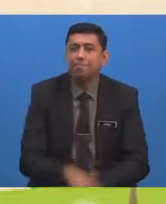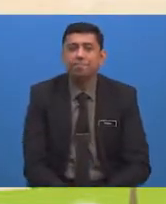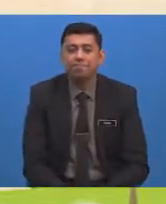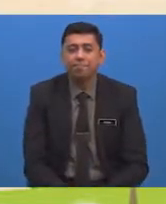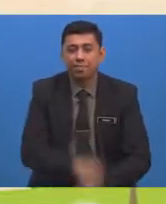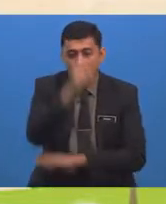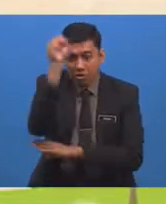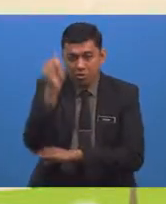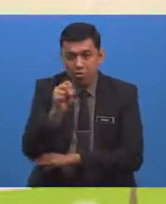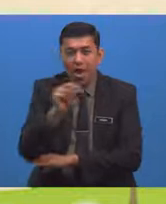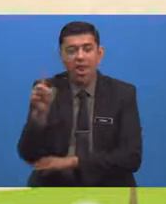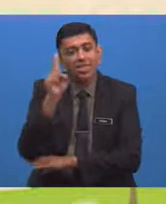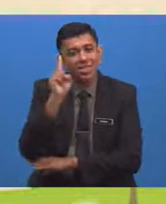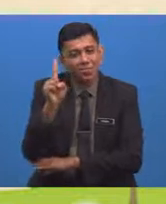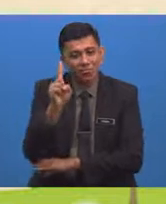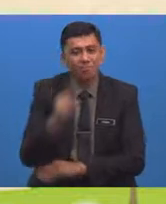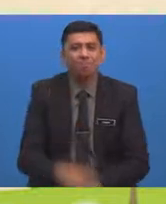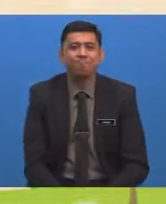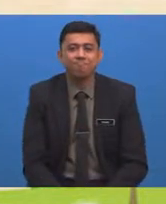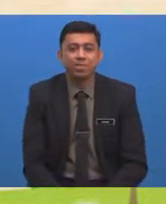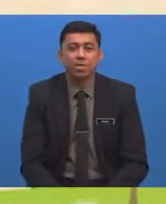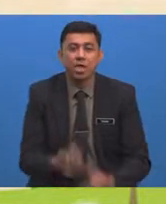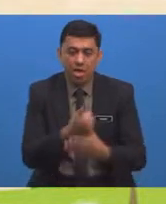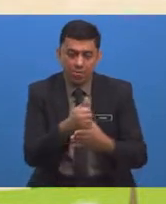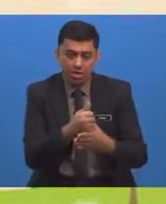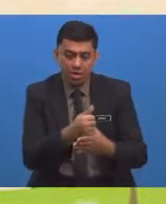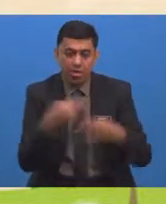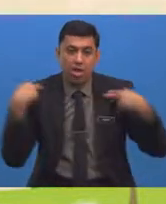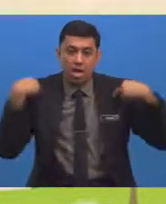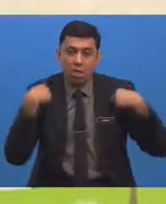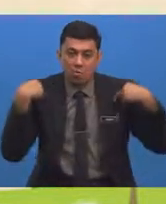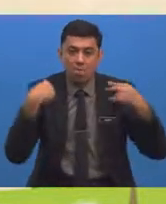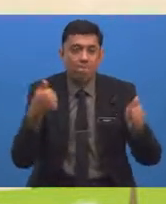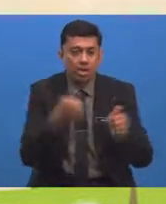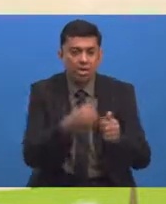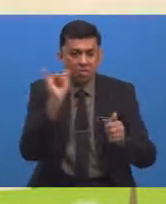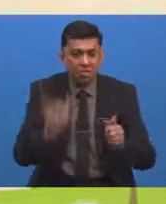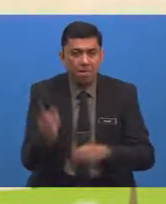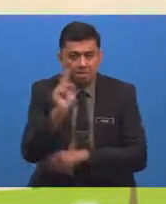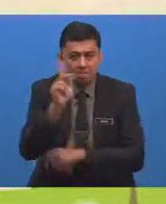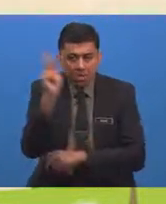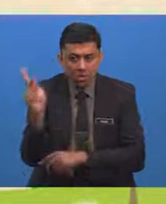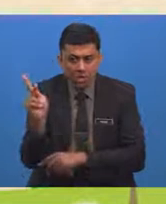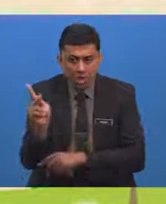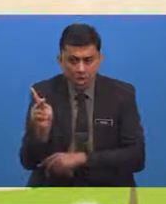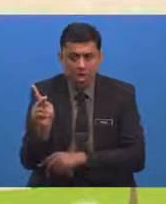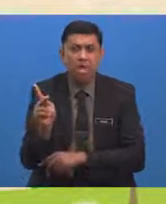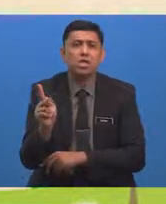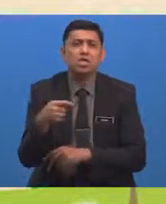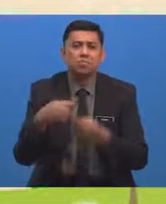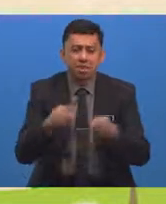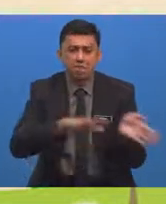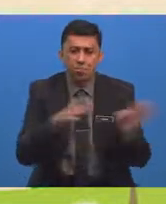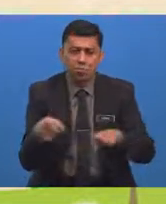Soalan Satu Antara Haiwan Berikut Yang manakah Telah pupus